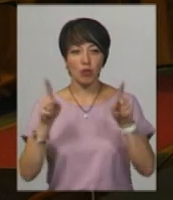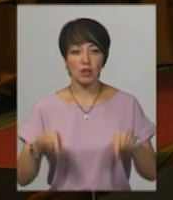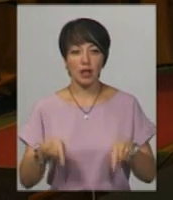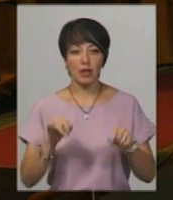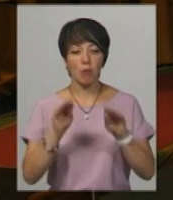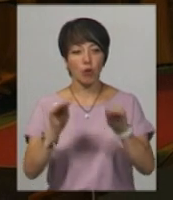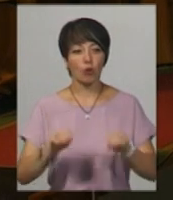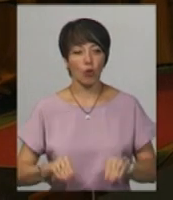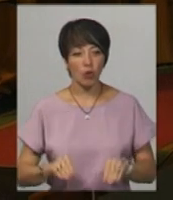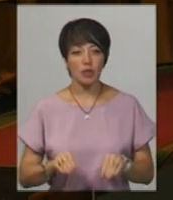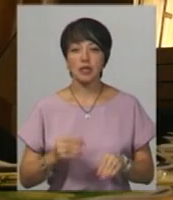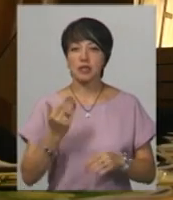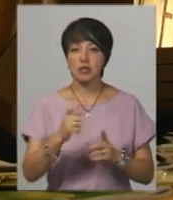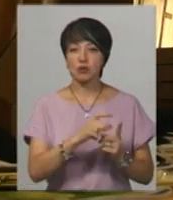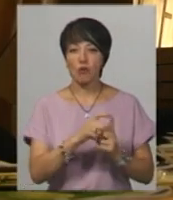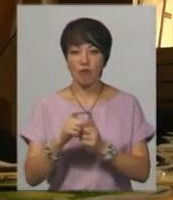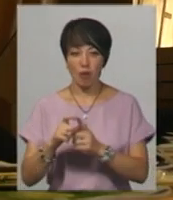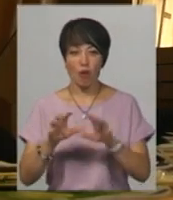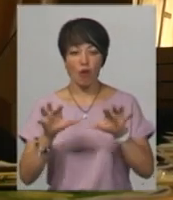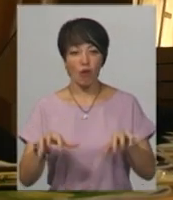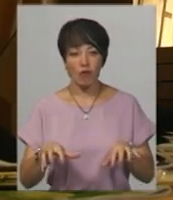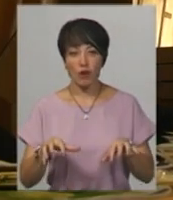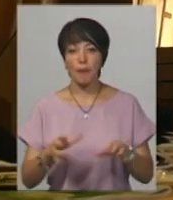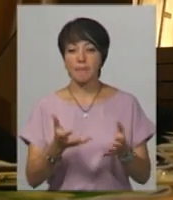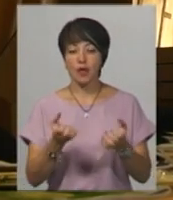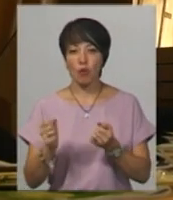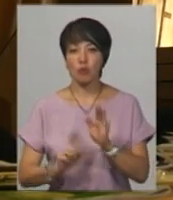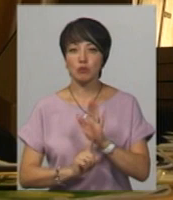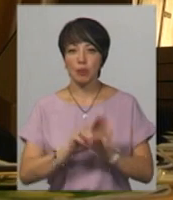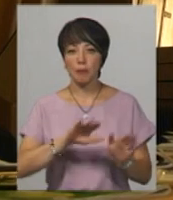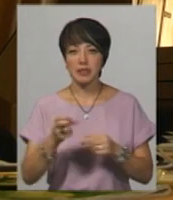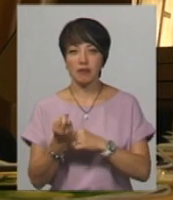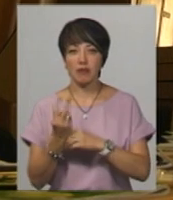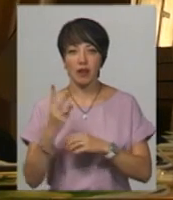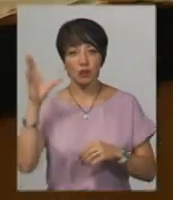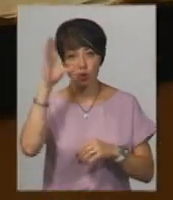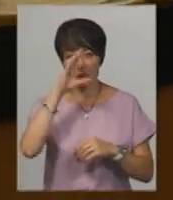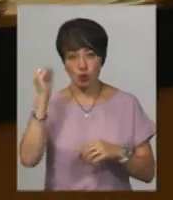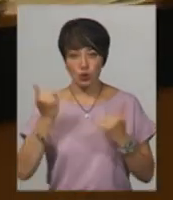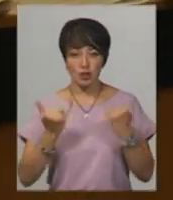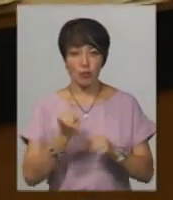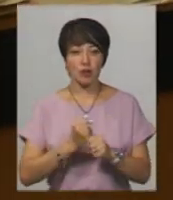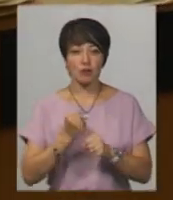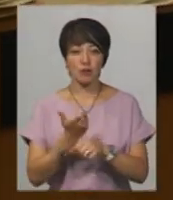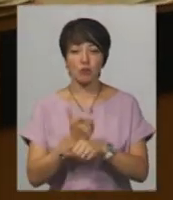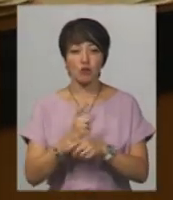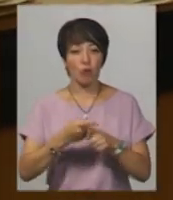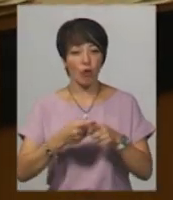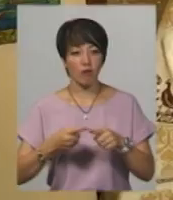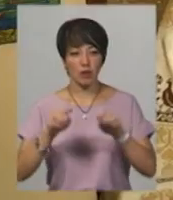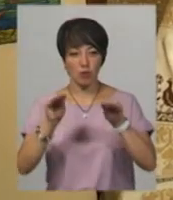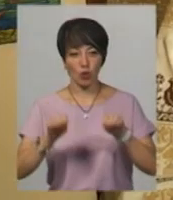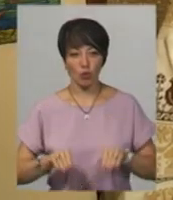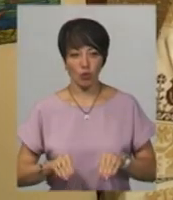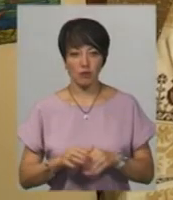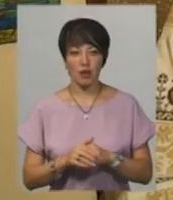та протоколи дільниць. За словами голови ОВК Тетяни Калюжної, прийом розпочали після 12-ї ночі. Наразі опрацювали більше половини протоколів.